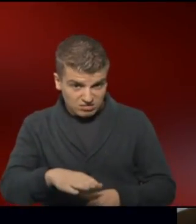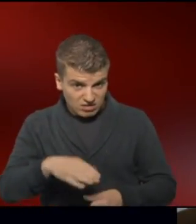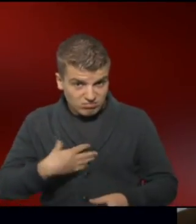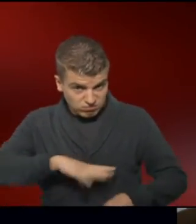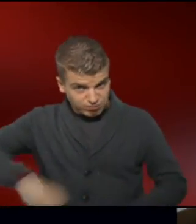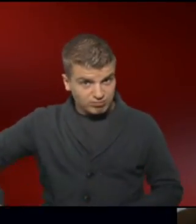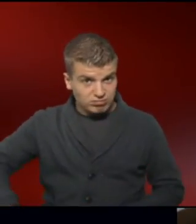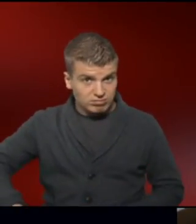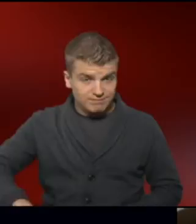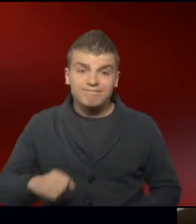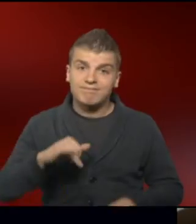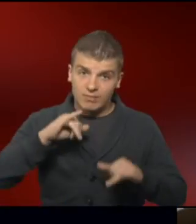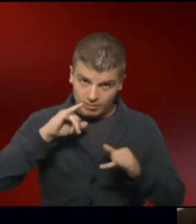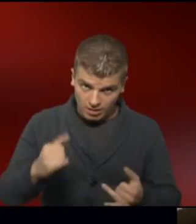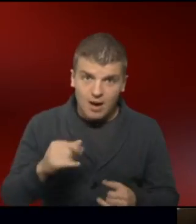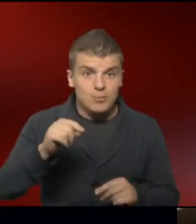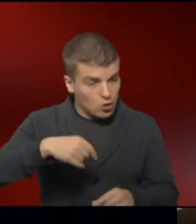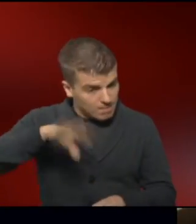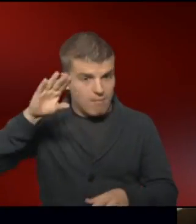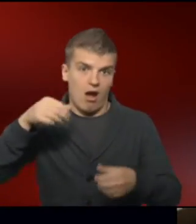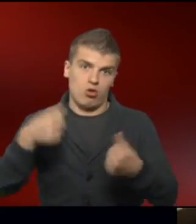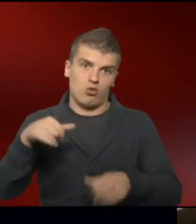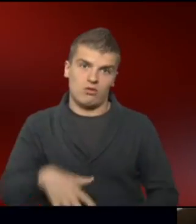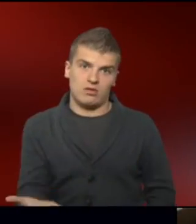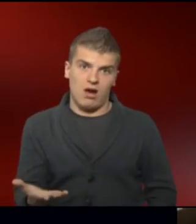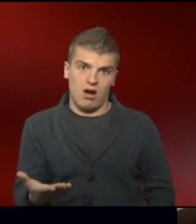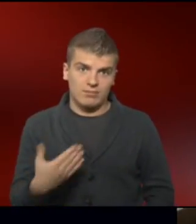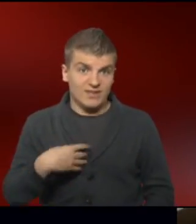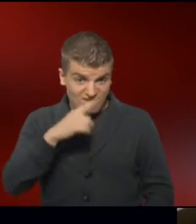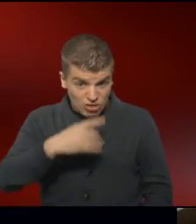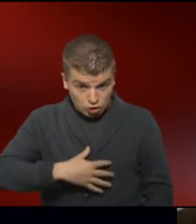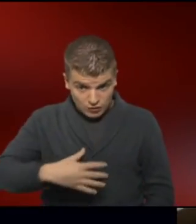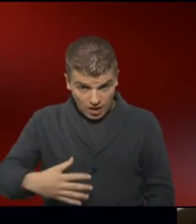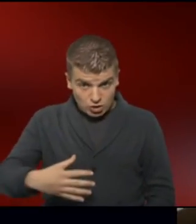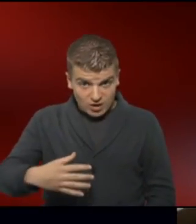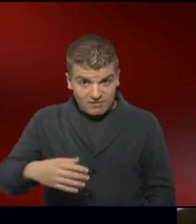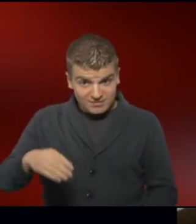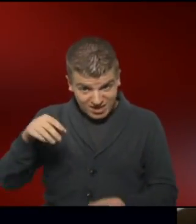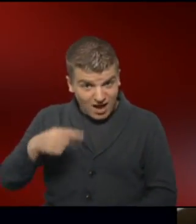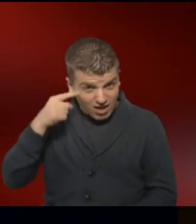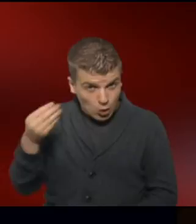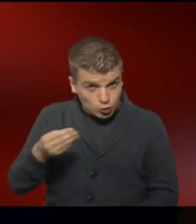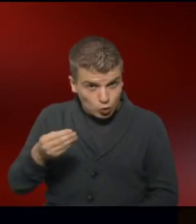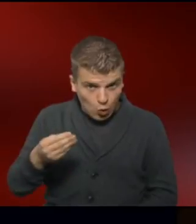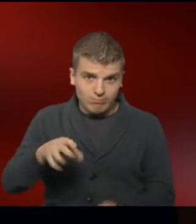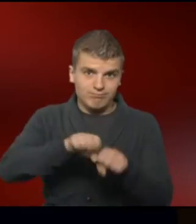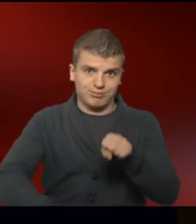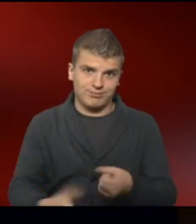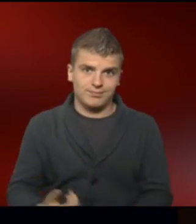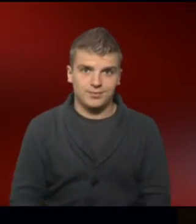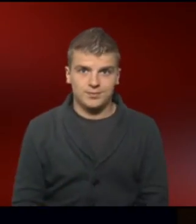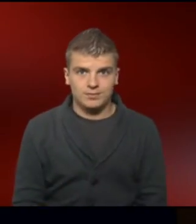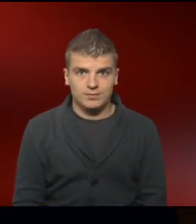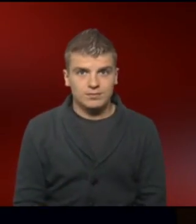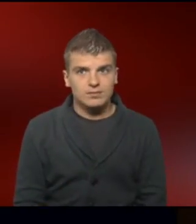Das würde dann im Weiteren natürlich auch den Druck erhöhen, die Schwangerschaft, wenn das Kind denn auffällig ist, abzubrechen. Das